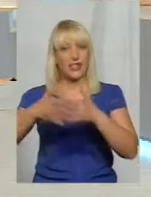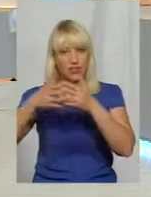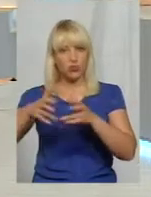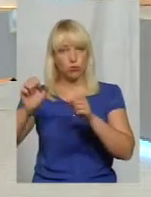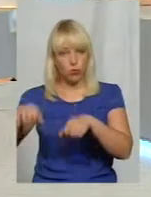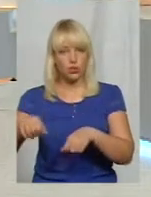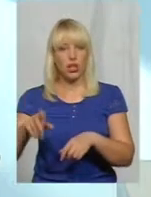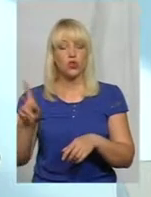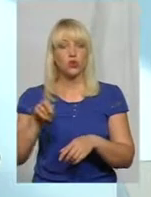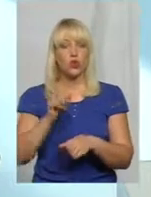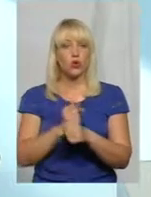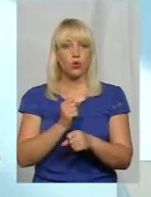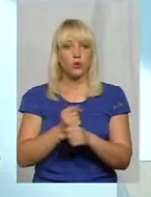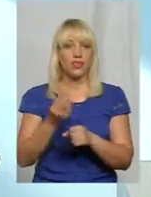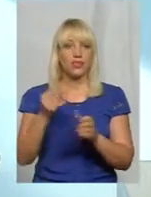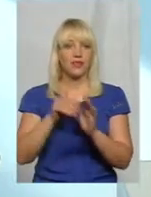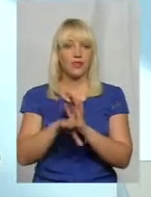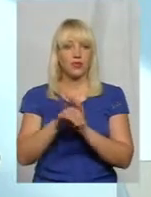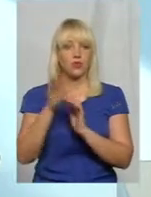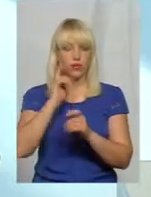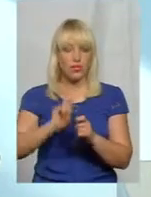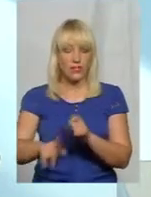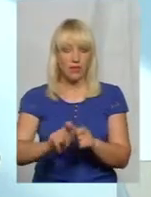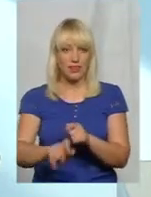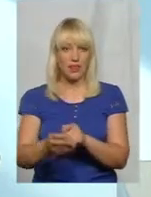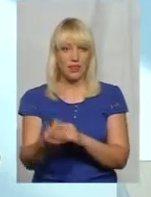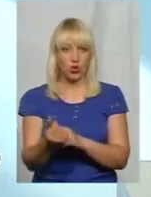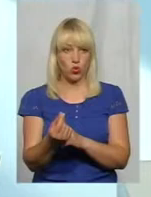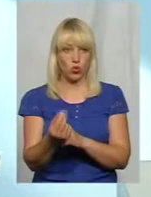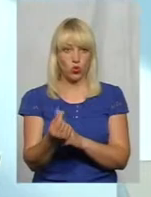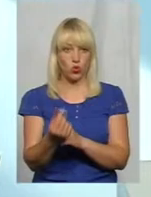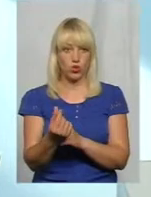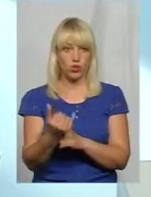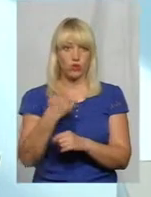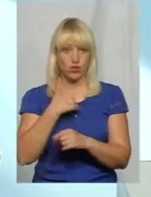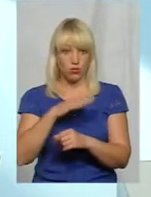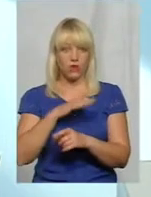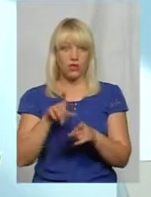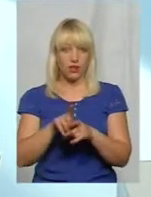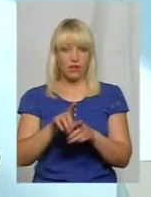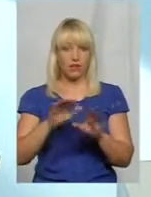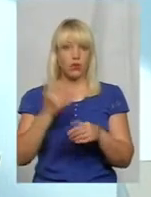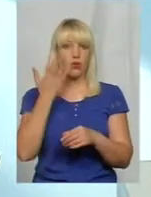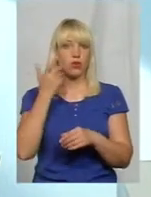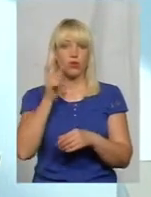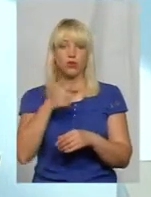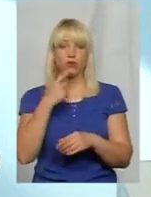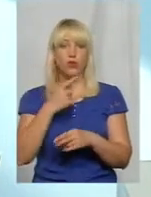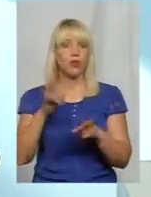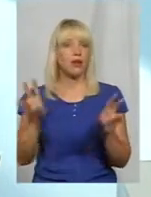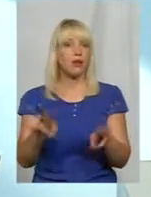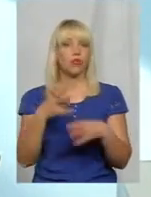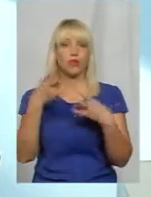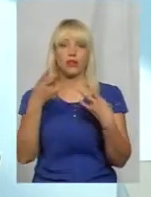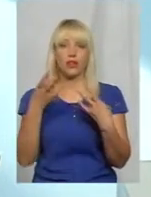інвестори, коли заплатили за це гроші, у нас був такий випадок, коли людині каже, що не потрібно